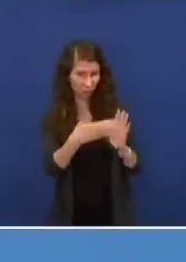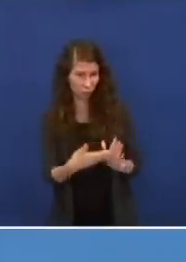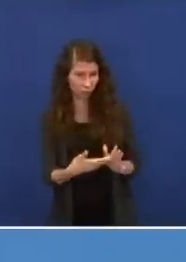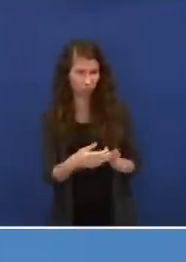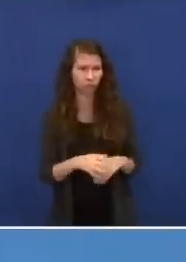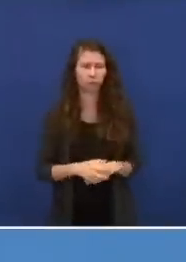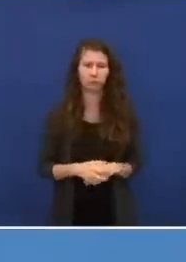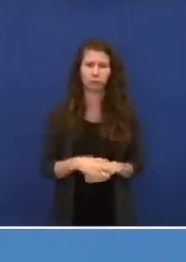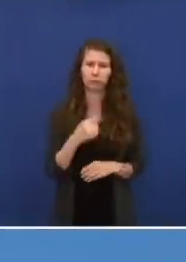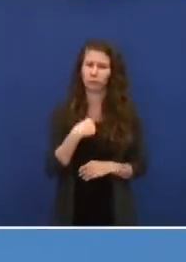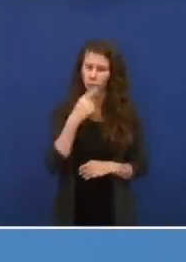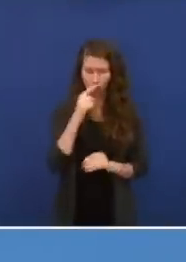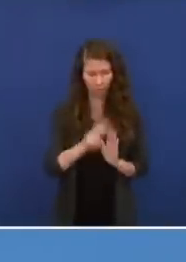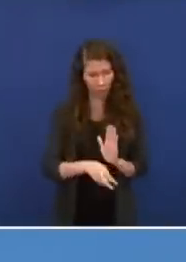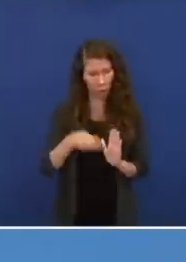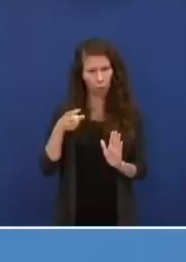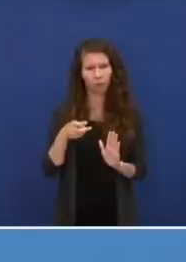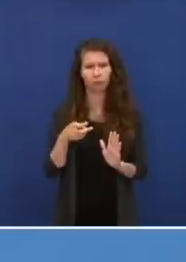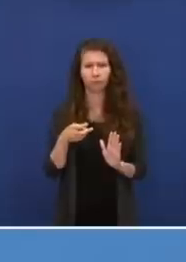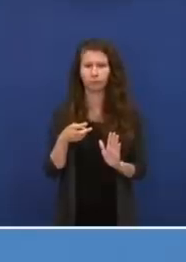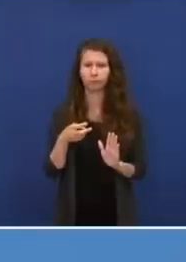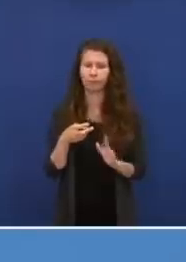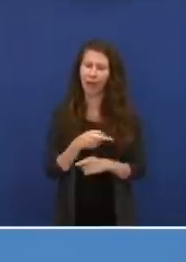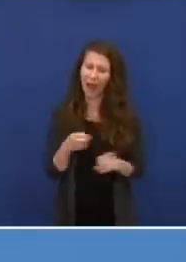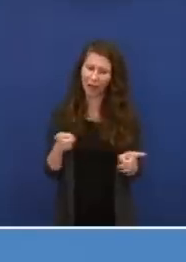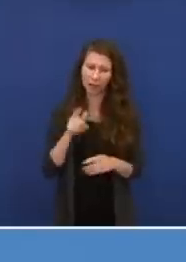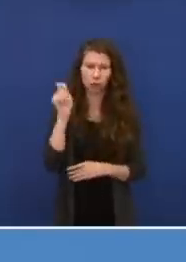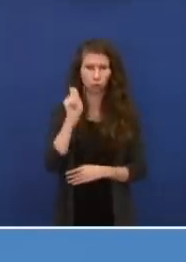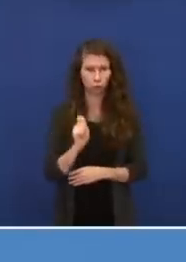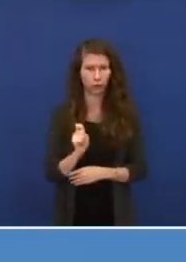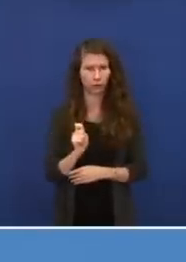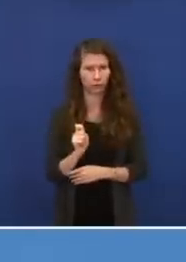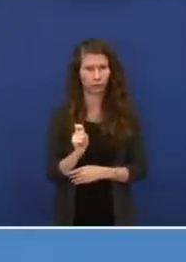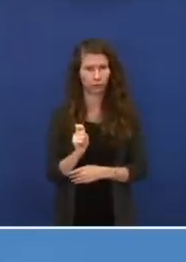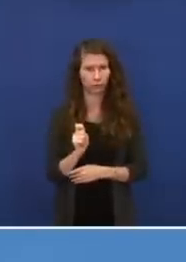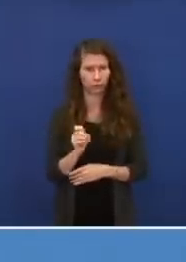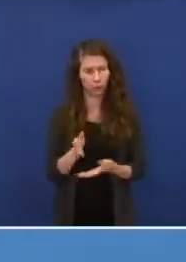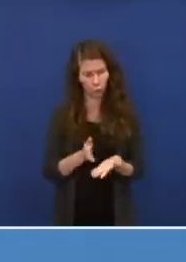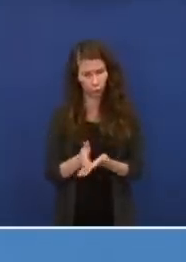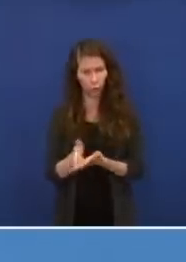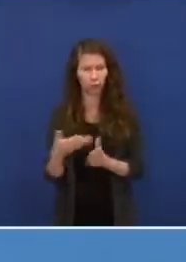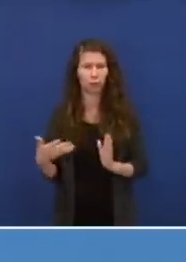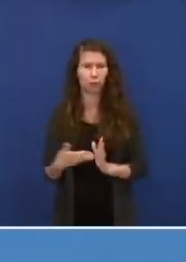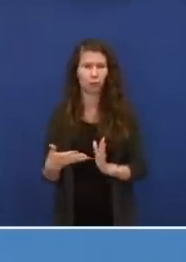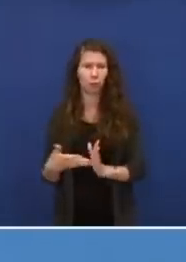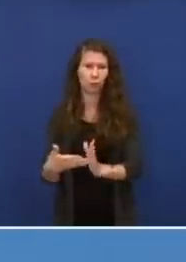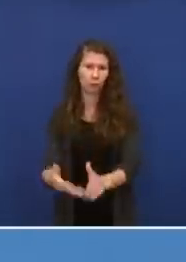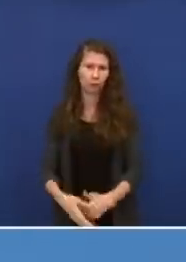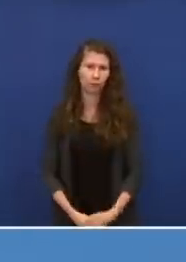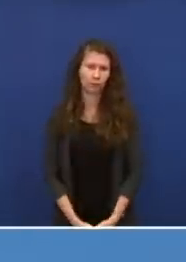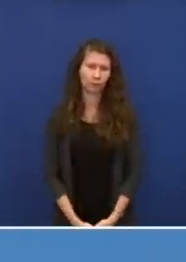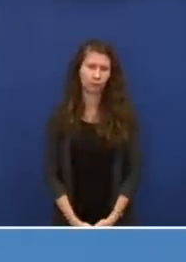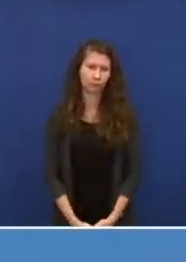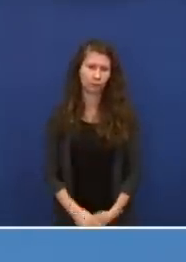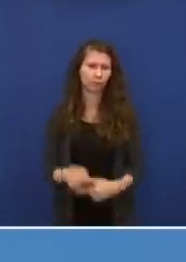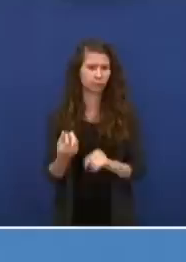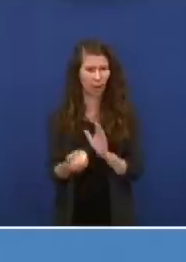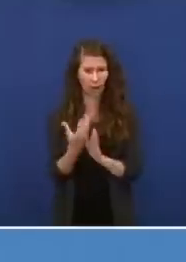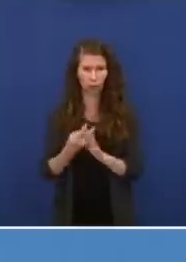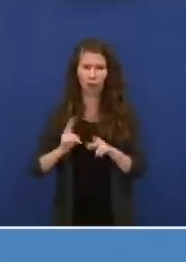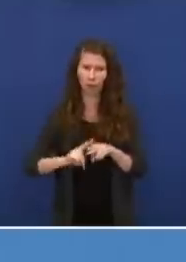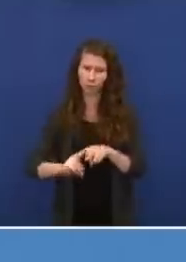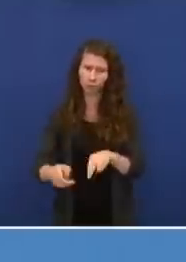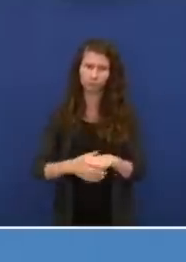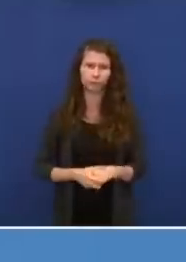kann ich mich eigentlich nur wiederholen, dass alle Studien fortgehend überprüft werden und aktualisiert